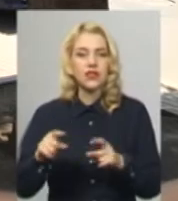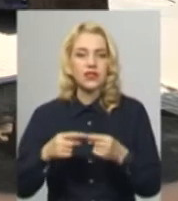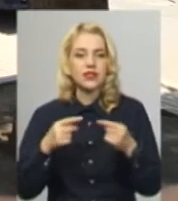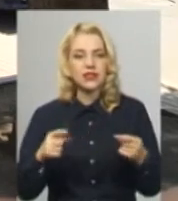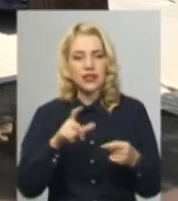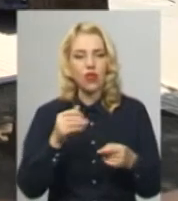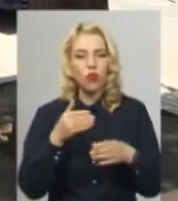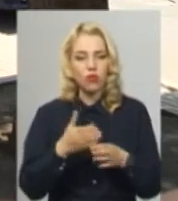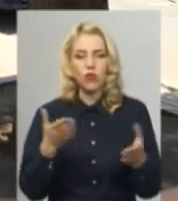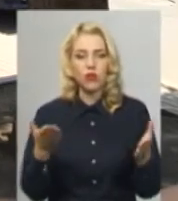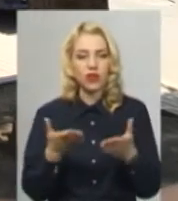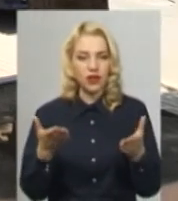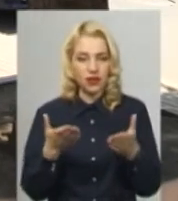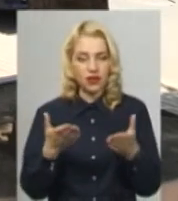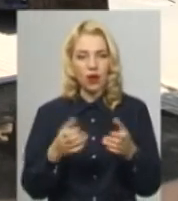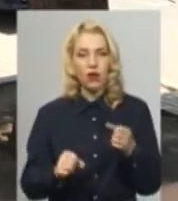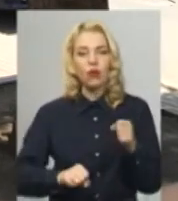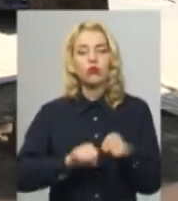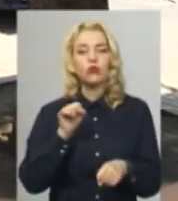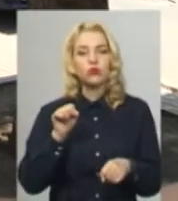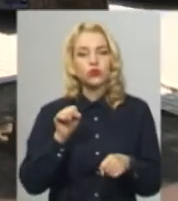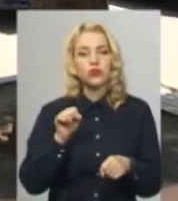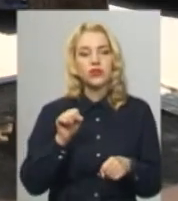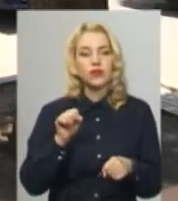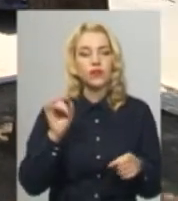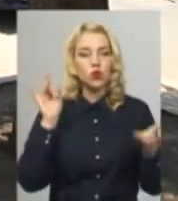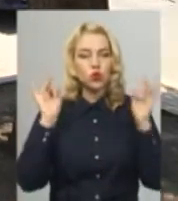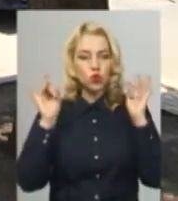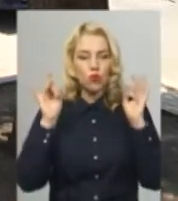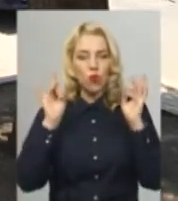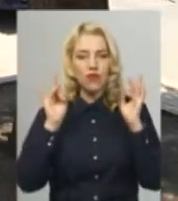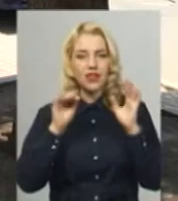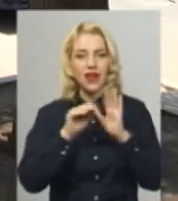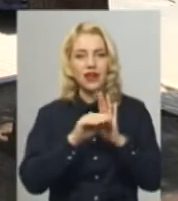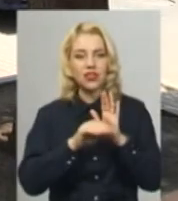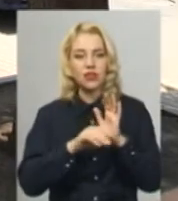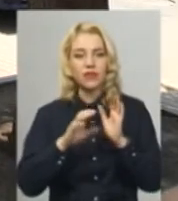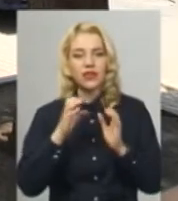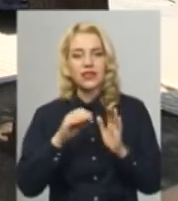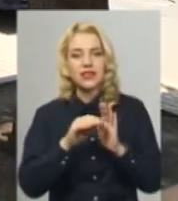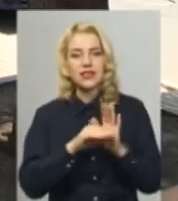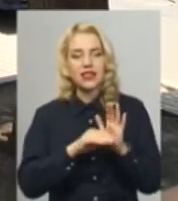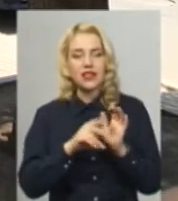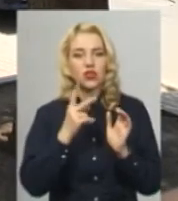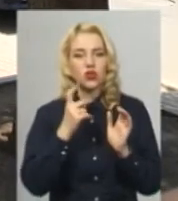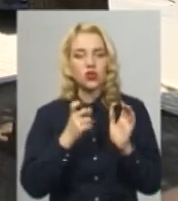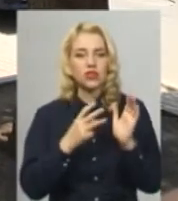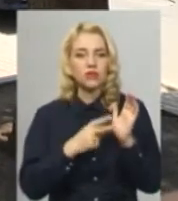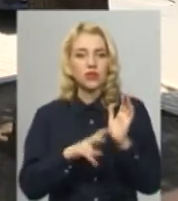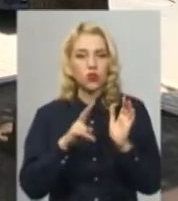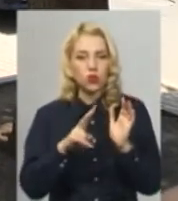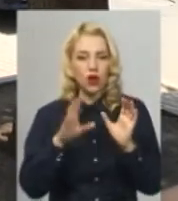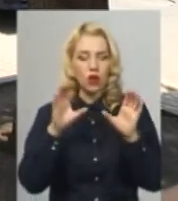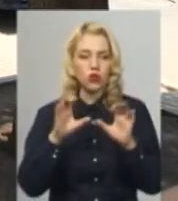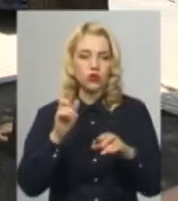яких порушується шумовий режим. Це стаття 182 Кодексу України про